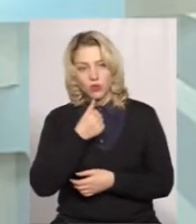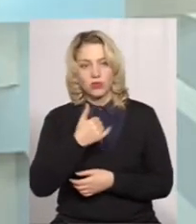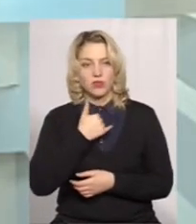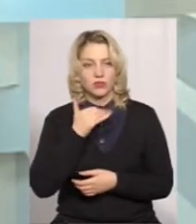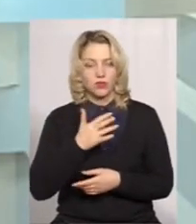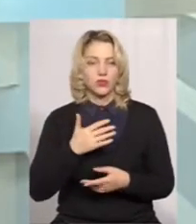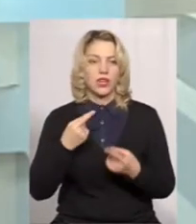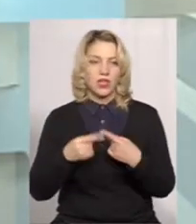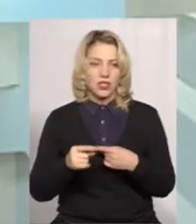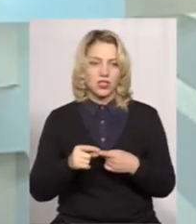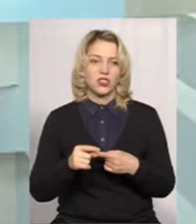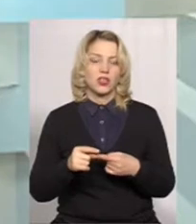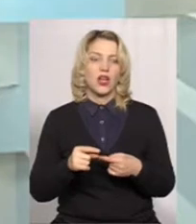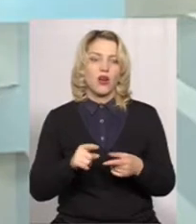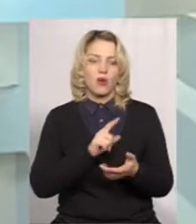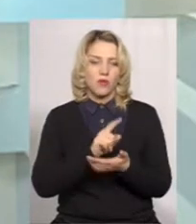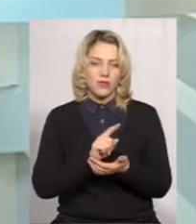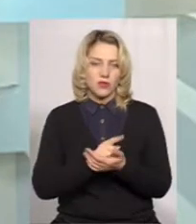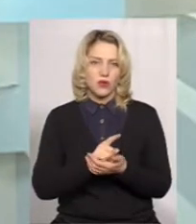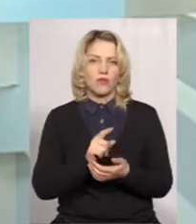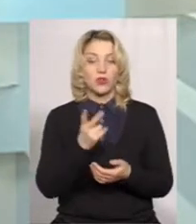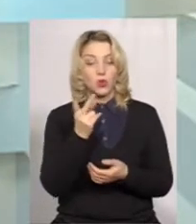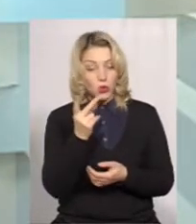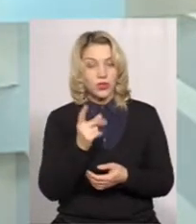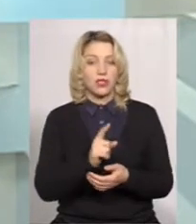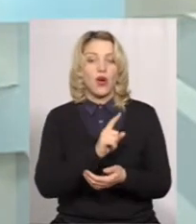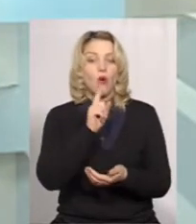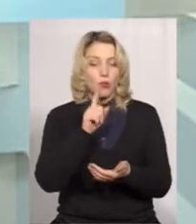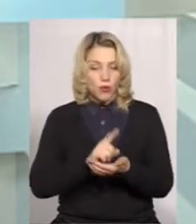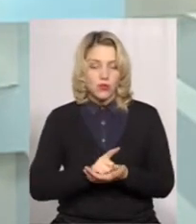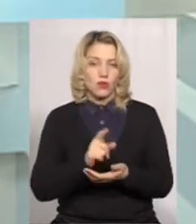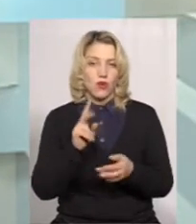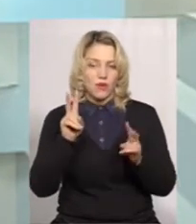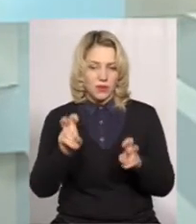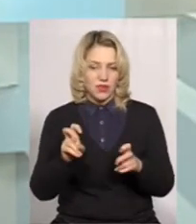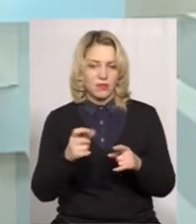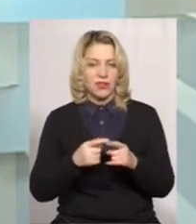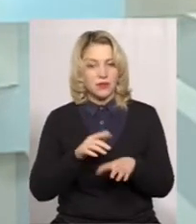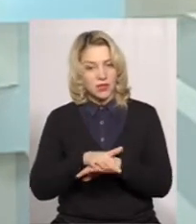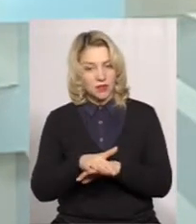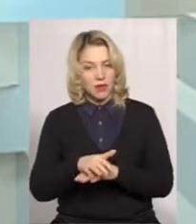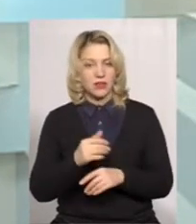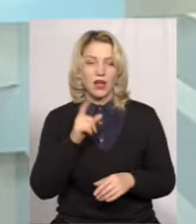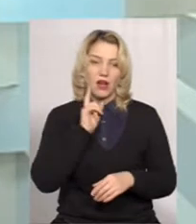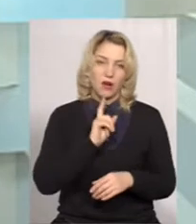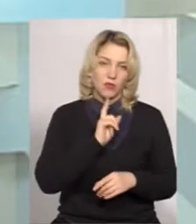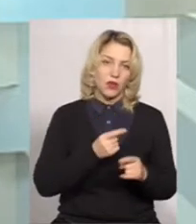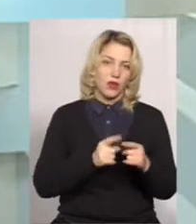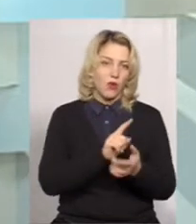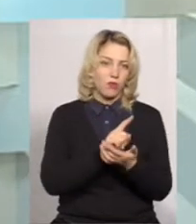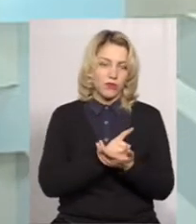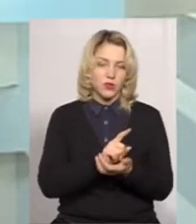другий обов'язковий предмет – математика. А поки один є обов'язковим – це проходження